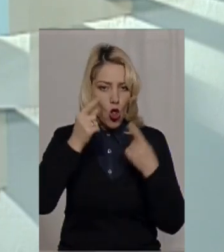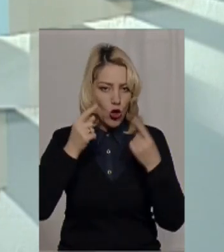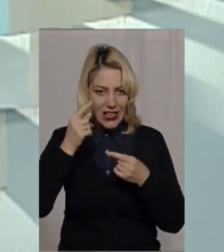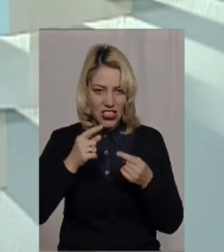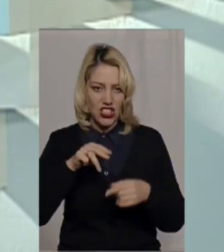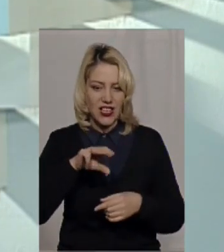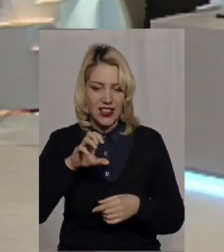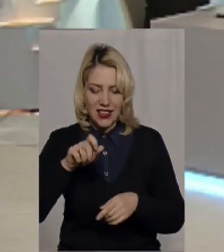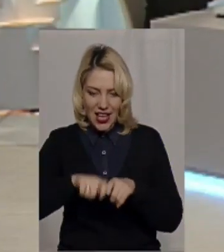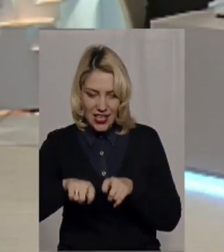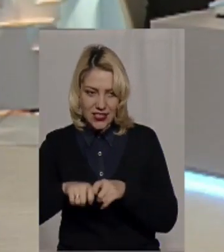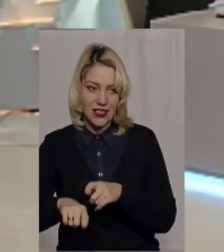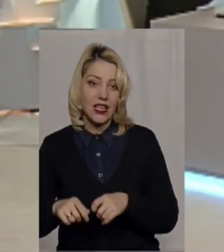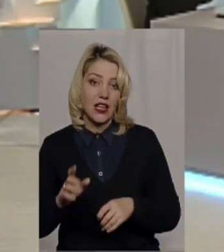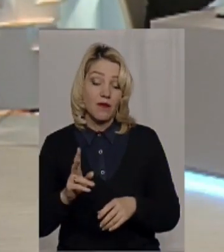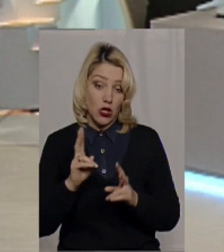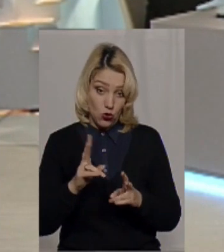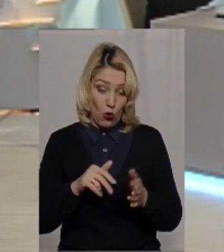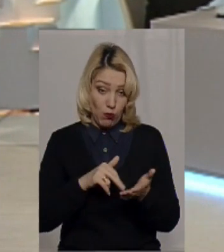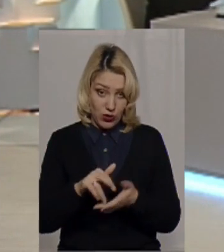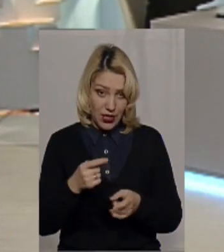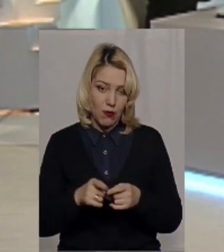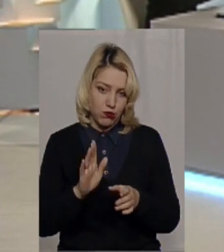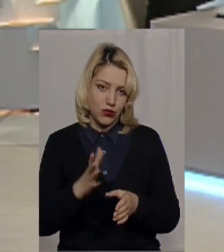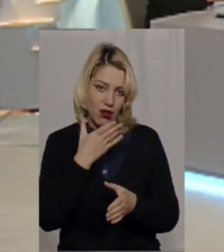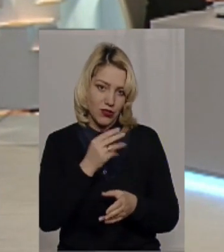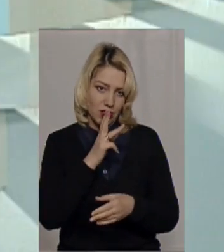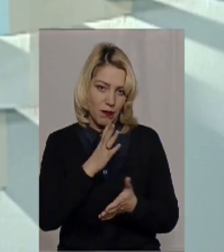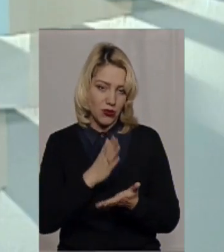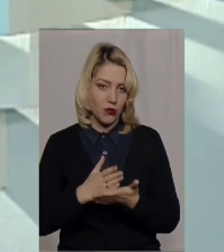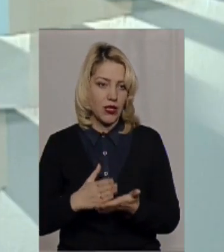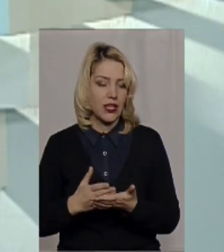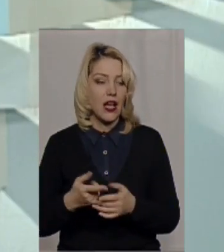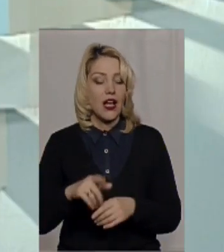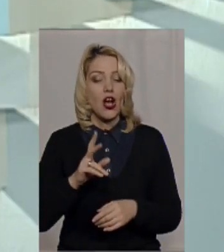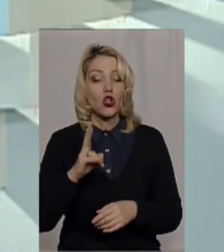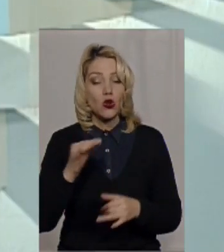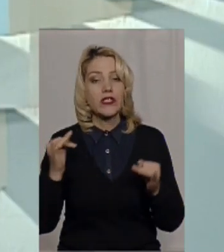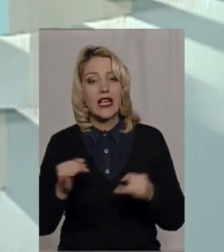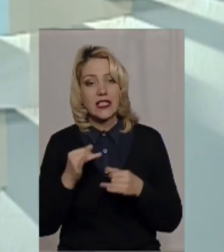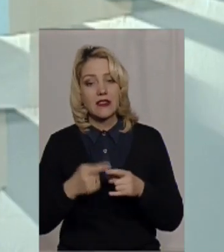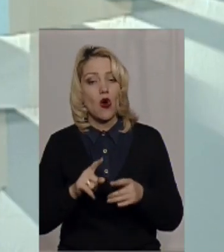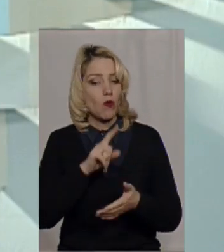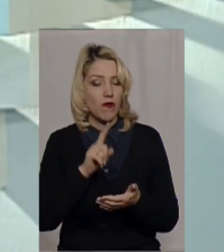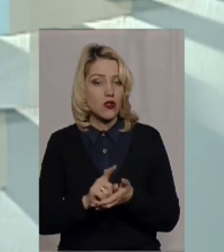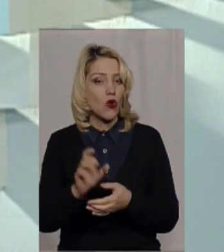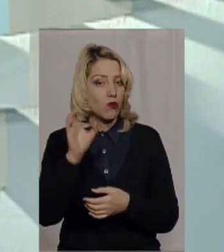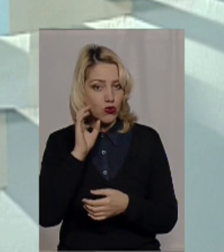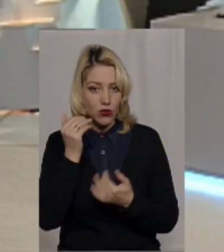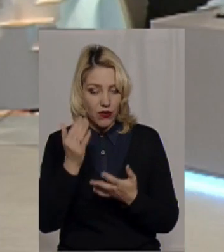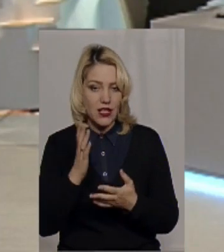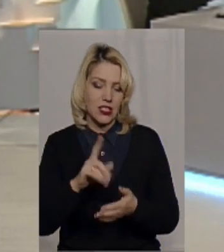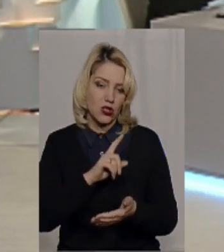заробітну плату. Я думаю, що той, хто зацікавлений, у вас почує і обов'язково скористається цим шансом.